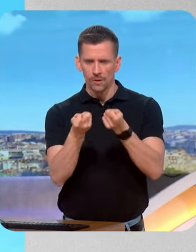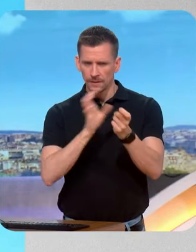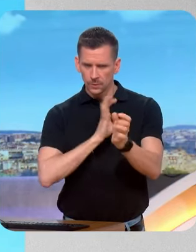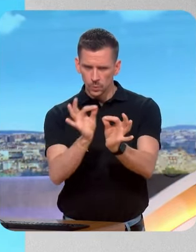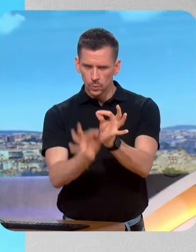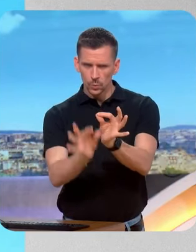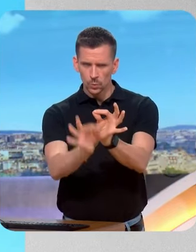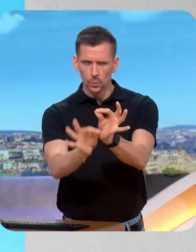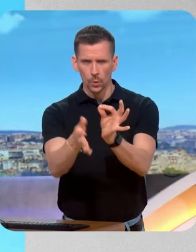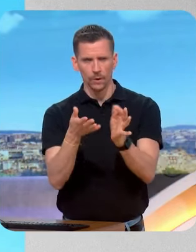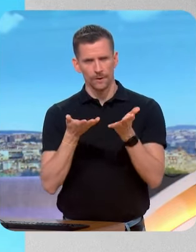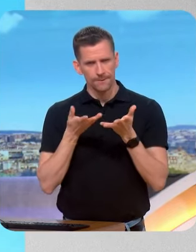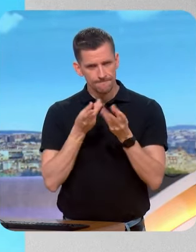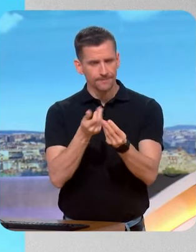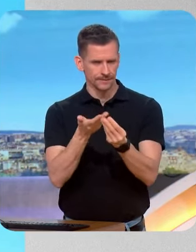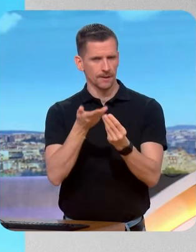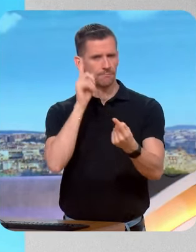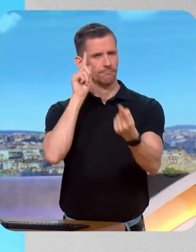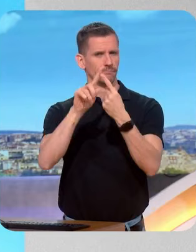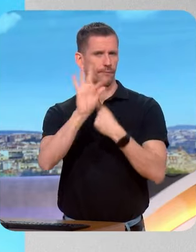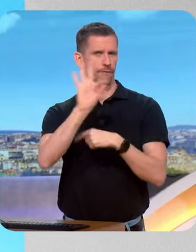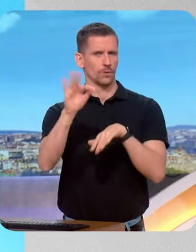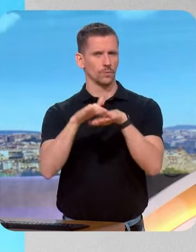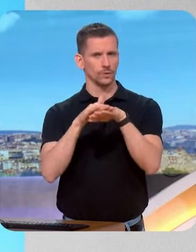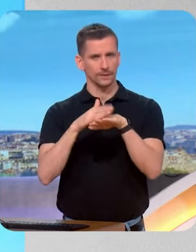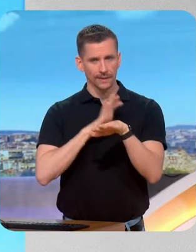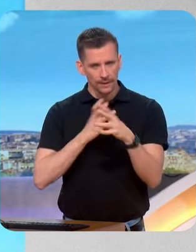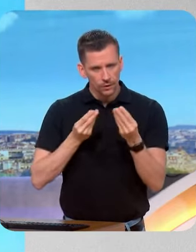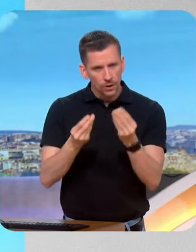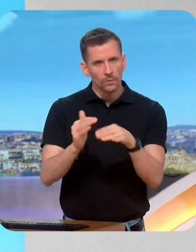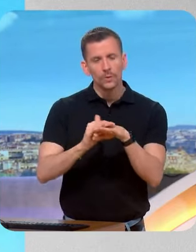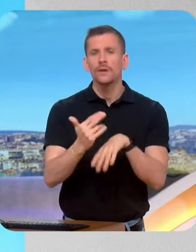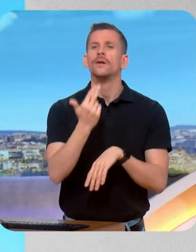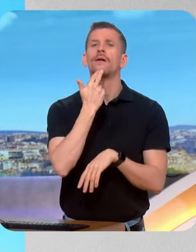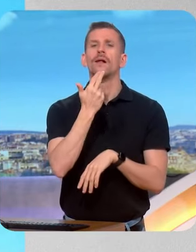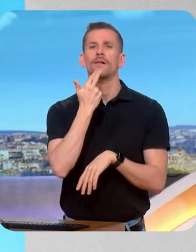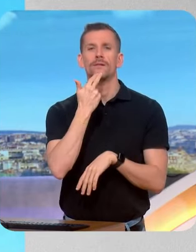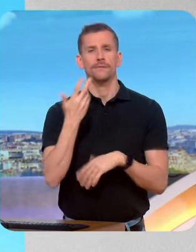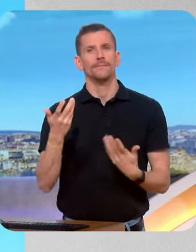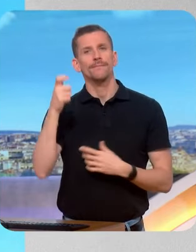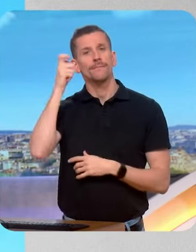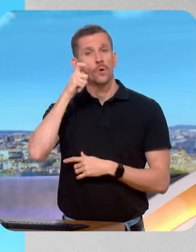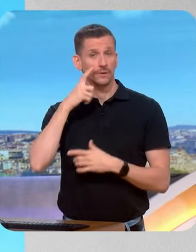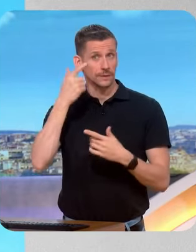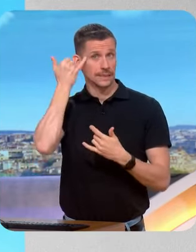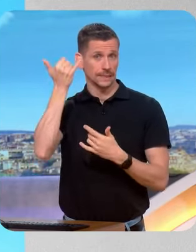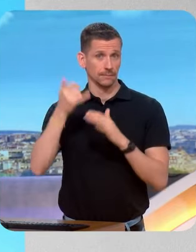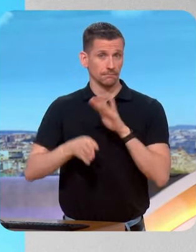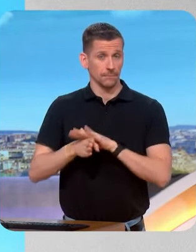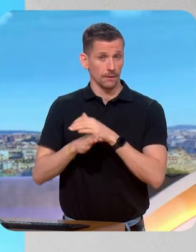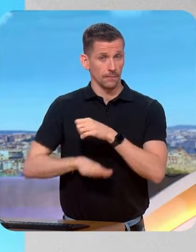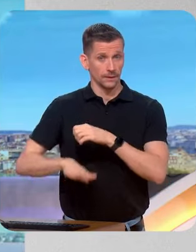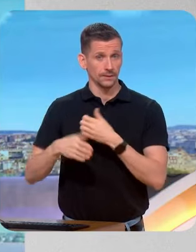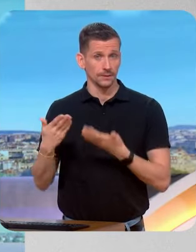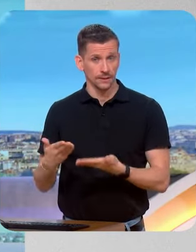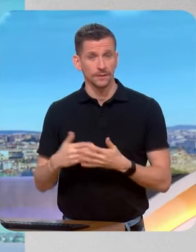et de montrer aux Français que la politique, ça sert encore à quelque chose, c'était ça l'inspiration initiale du macronisme. C'est ce que nous avons acclamé. savez, un gouvernement, c'est trois choses. Régler